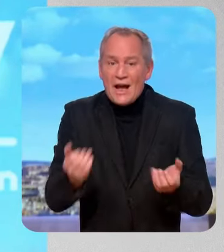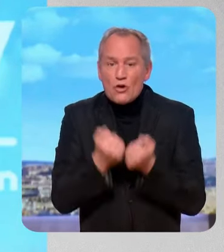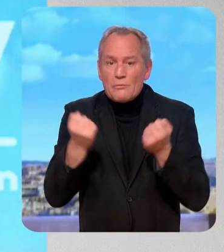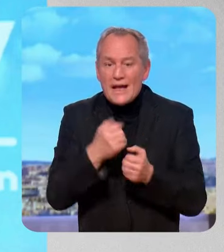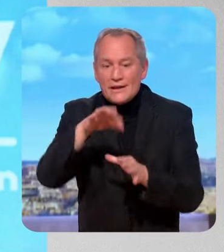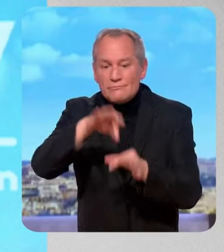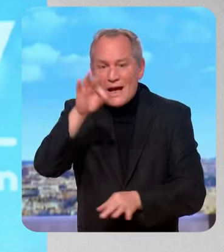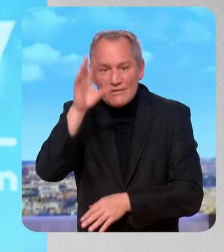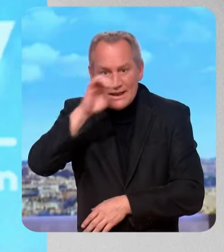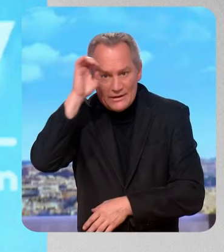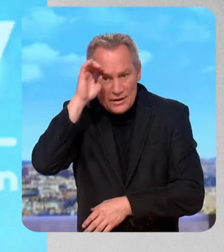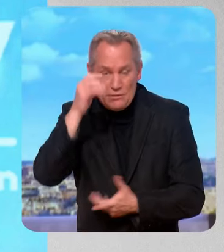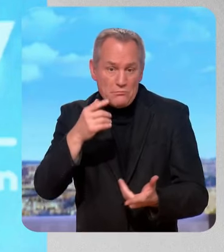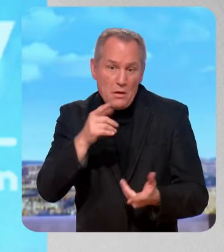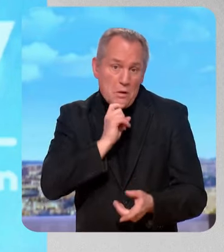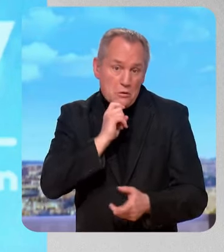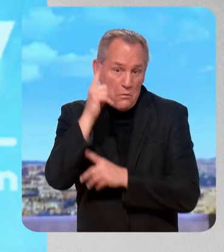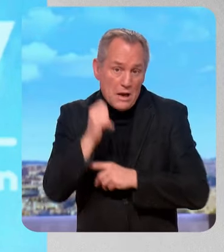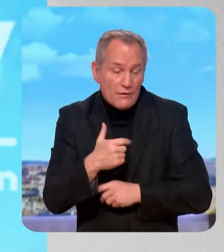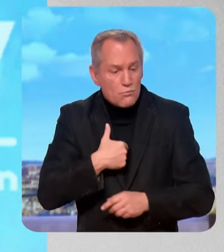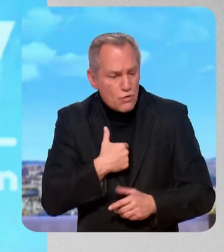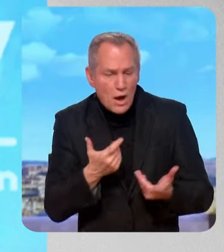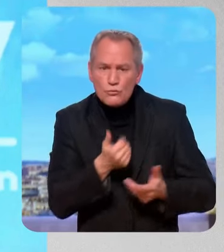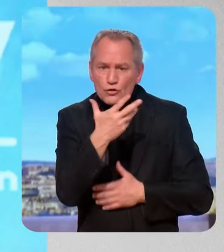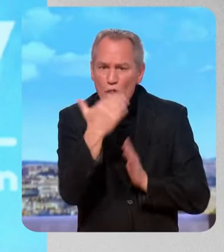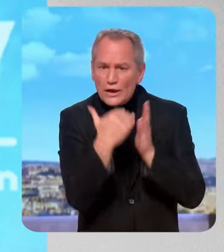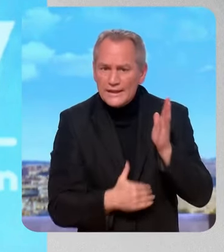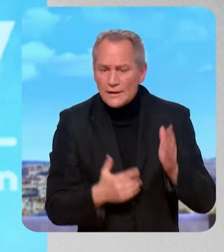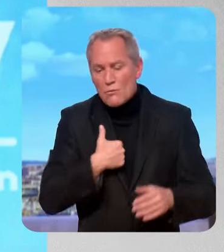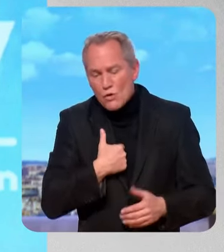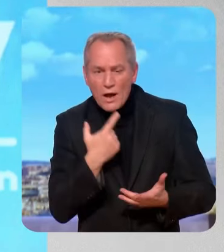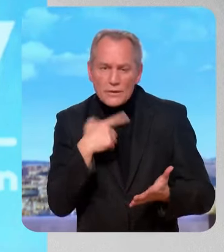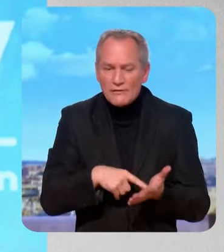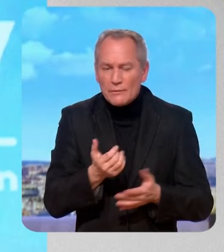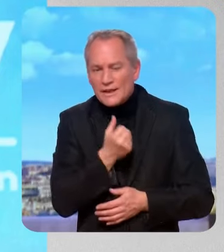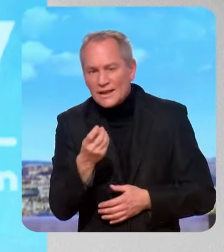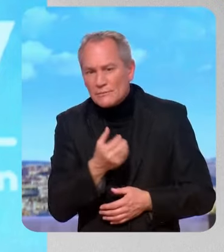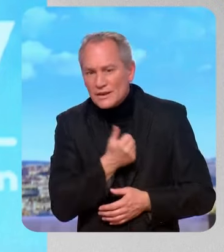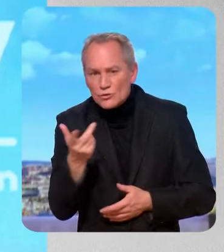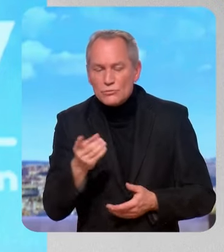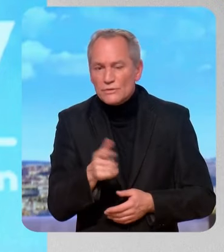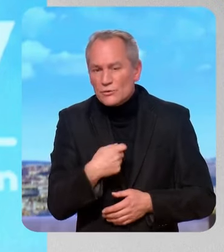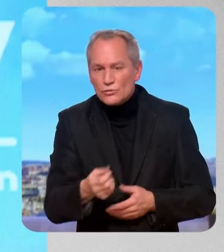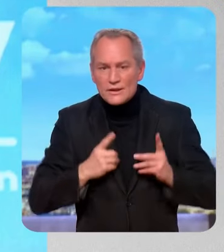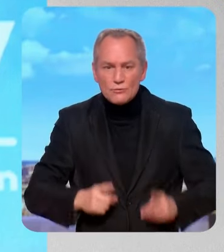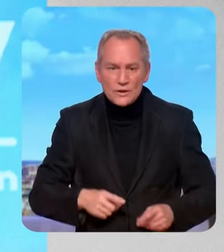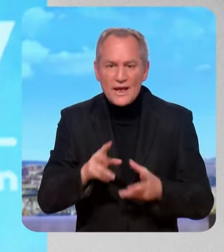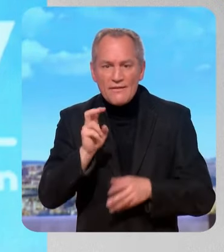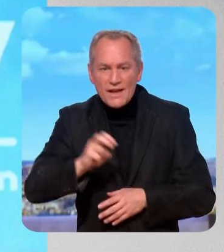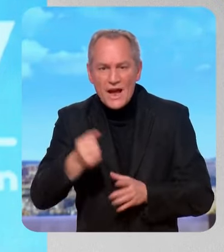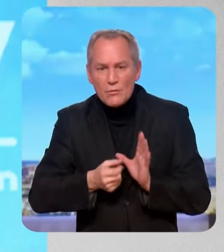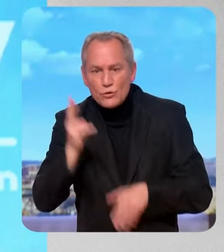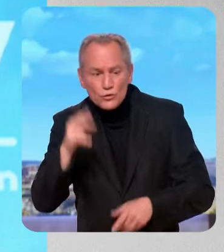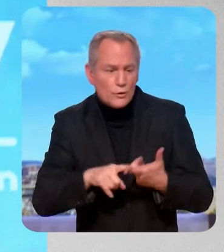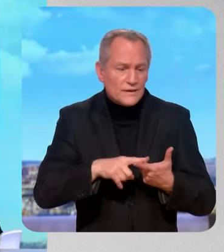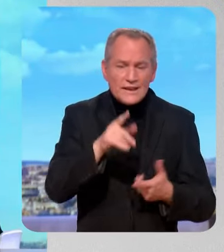Moi, je leur souhaite plein succès à toutes. Je veux qu'il ait le plus de députés écologistes, bien sûr, socialistes, communistes, insoumis au Parlement européen, parce